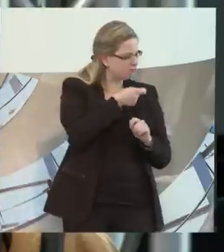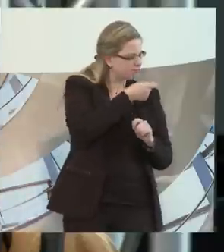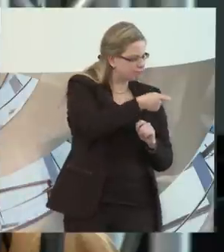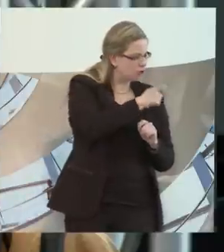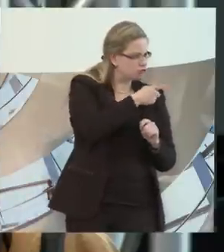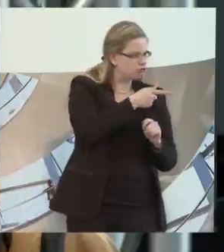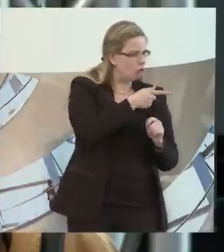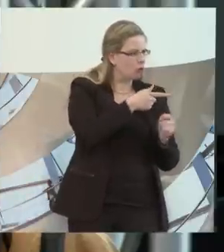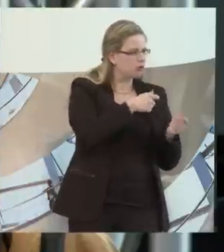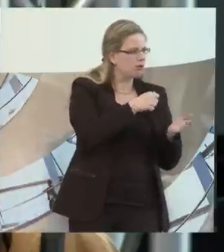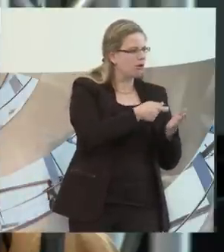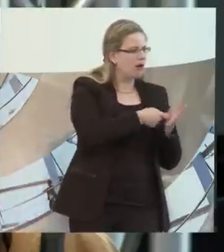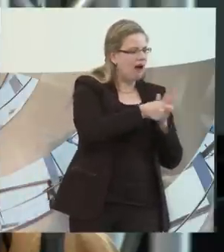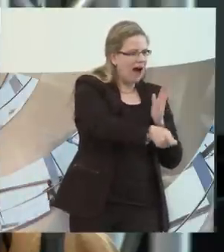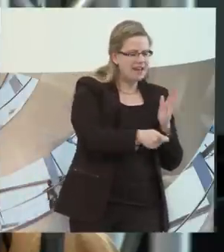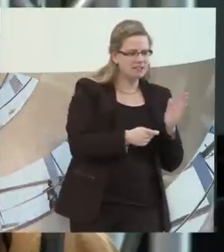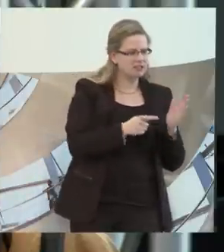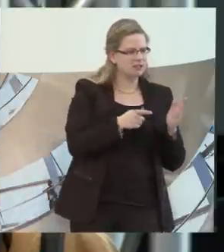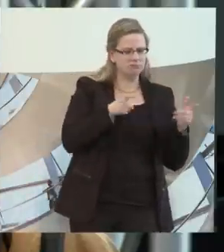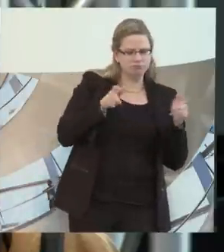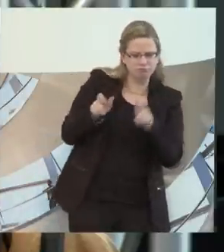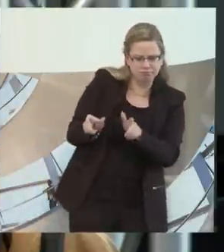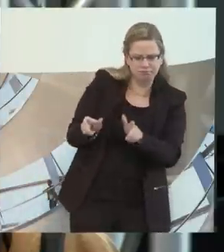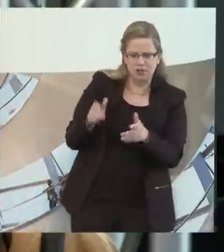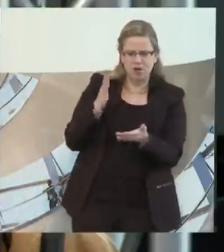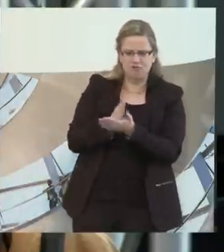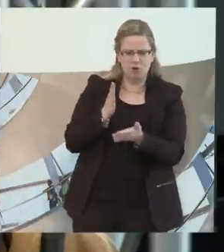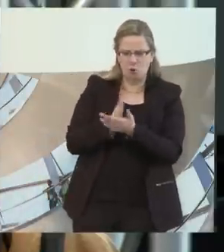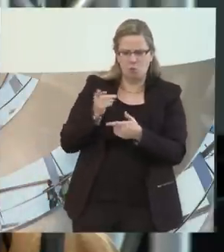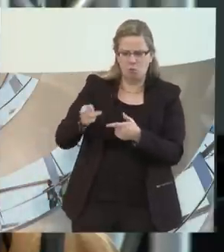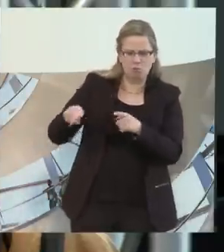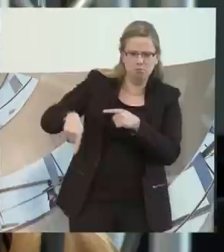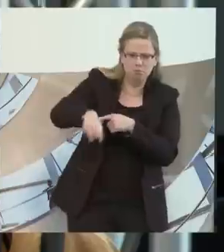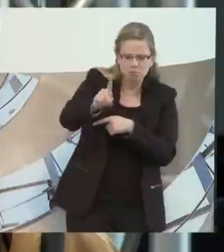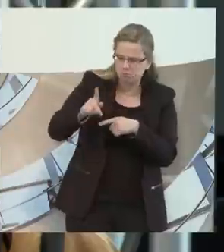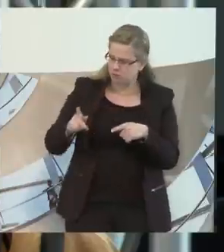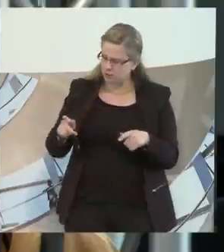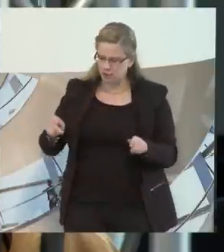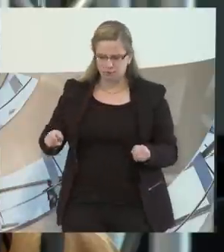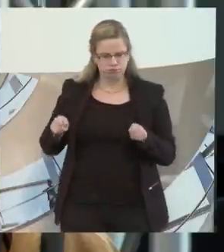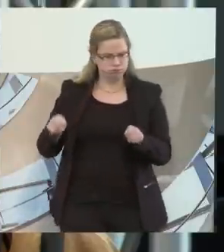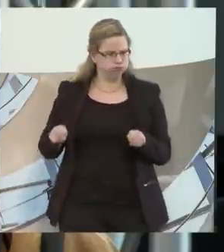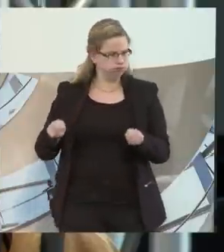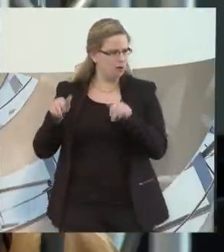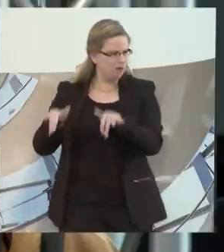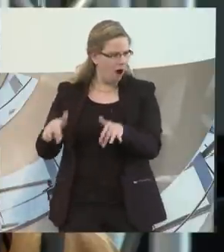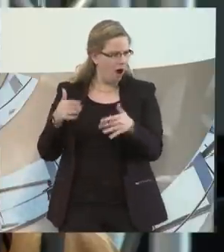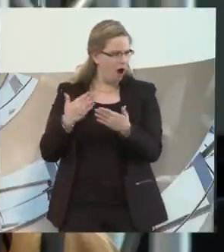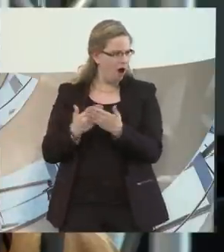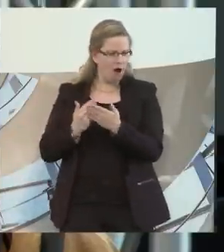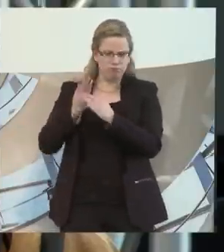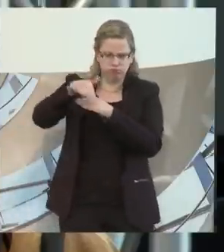Eintritt verwehrt hat mit der Begründung, in meinem Ausweis ist ein Buchstabe B, und deswegen darf man mich auf versicherungsrechtlichen Gründen nicht hineinlassen.